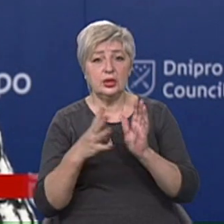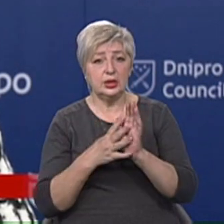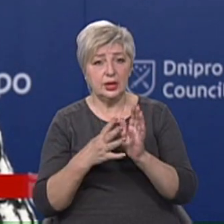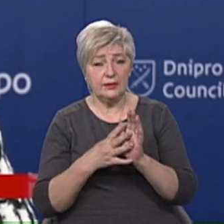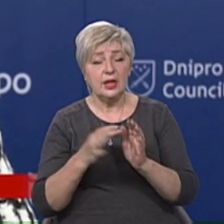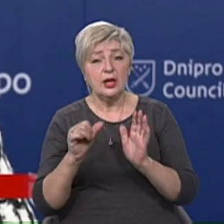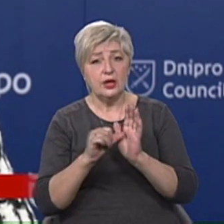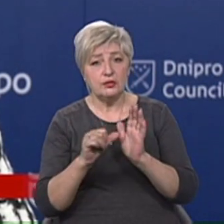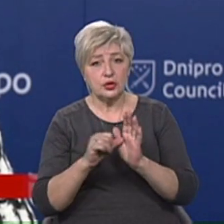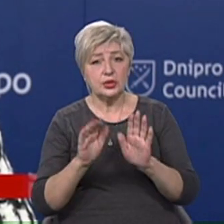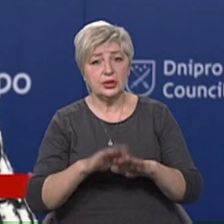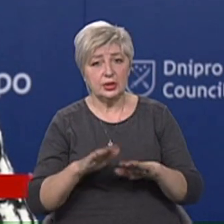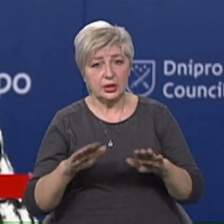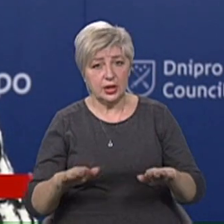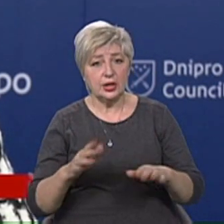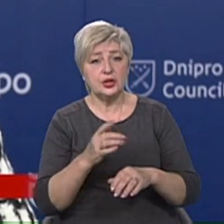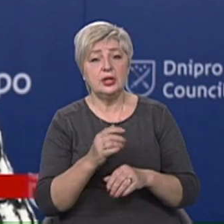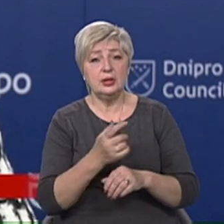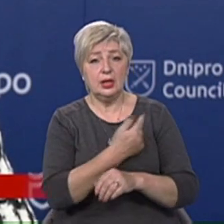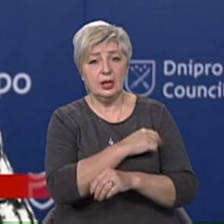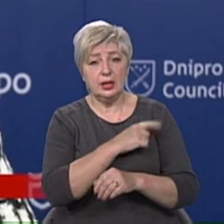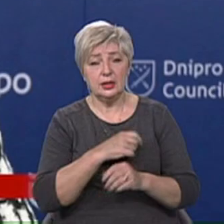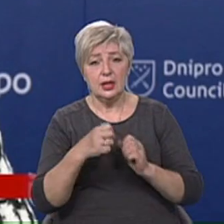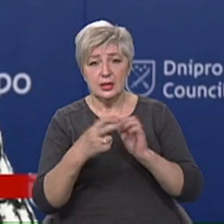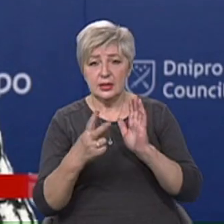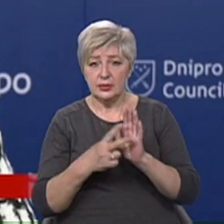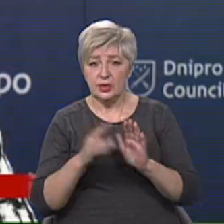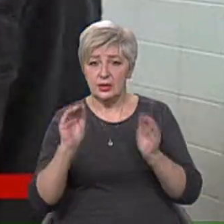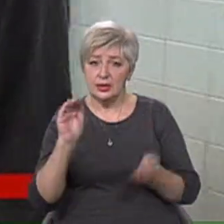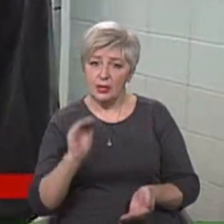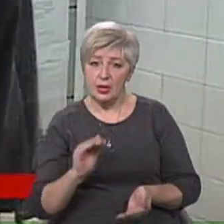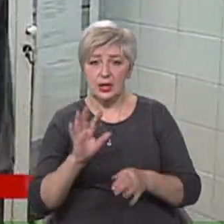і у 6 дитячій міській лікарні 17 маленьких пацієнтів.